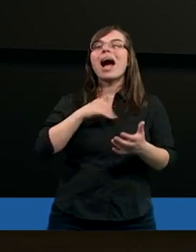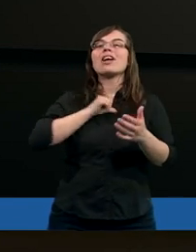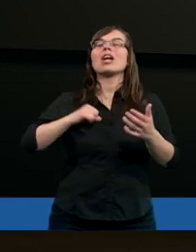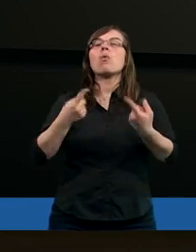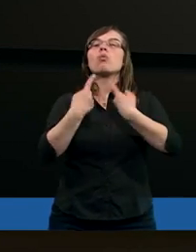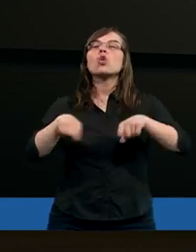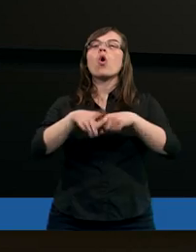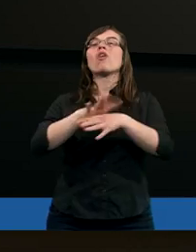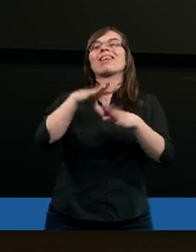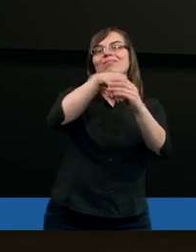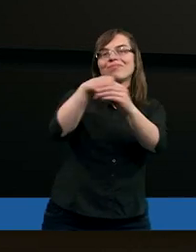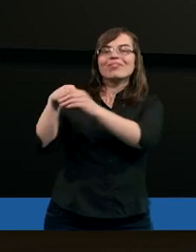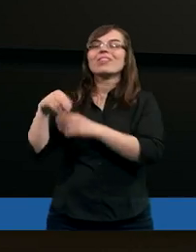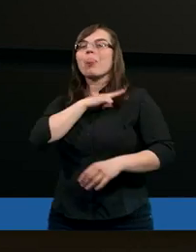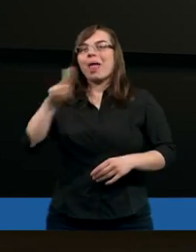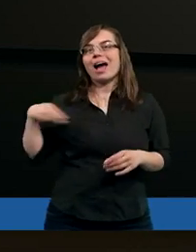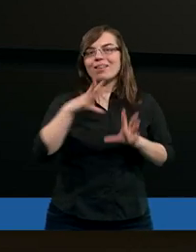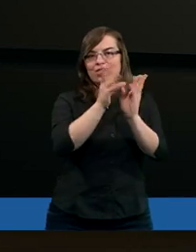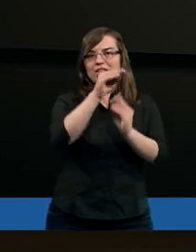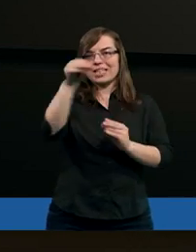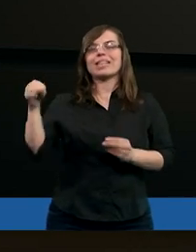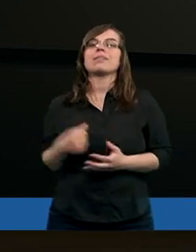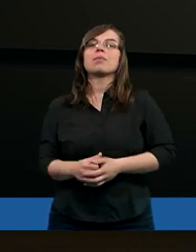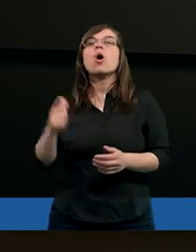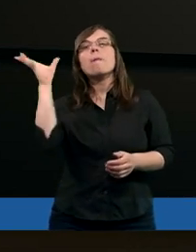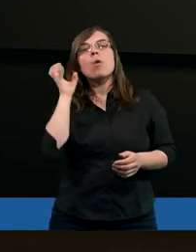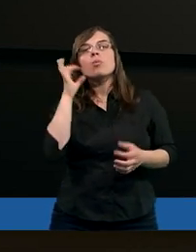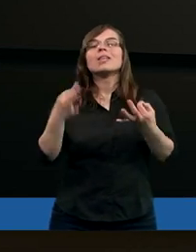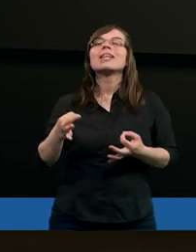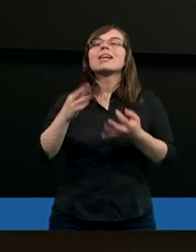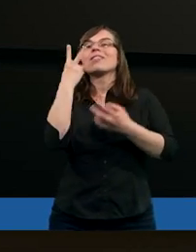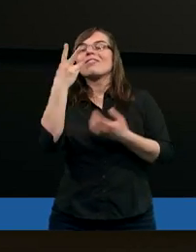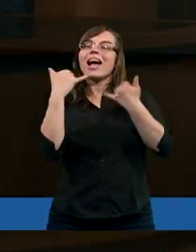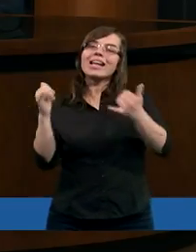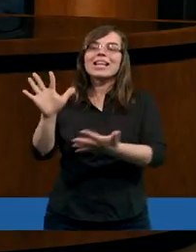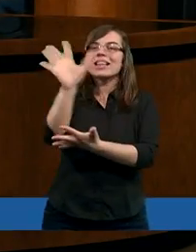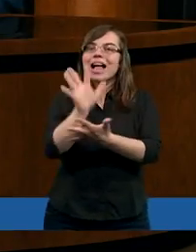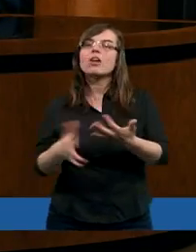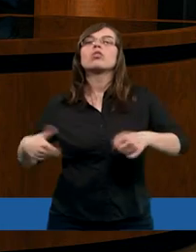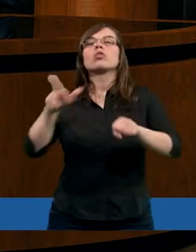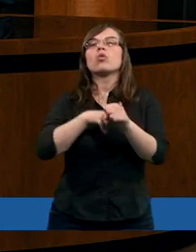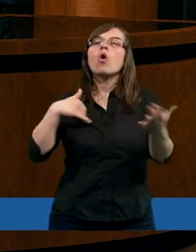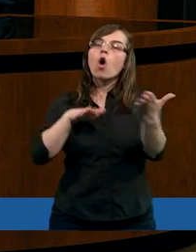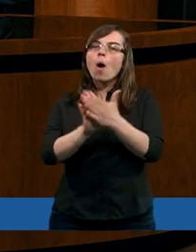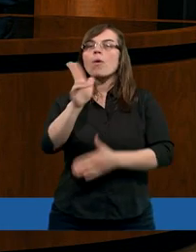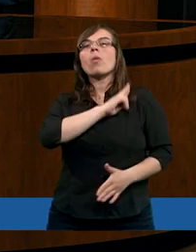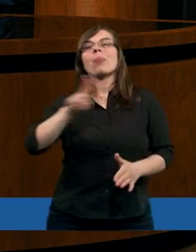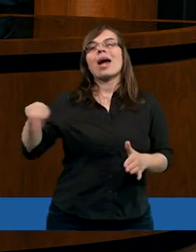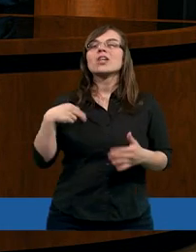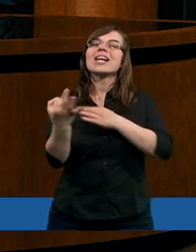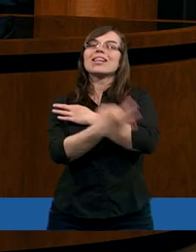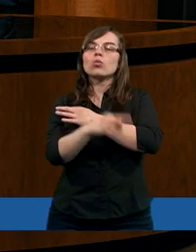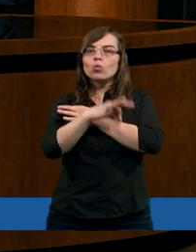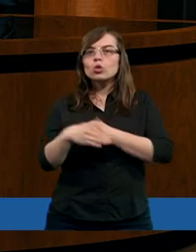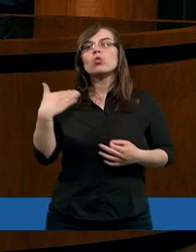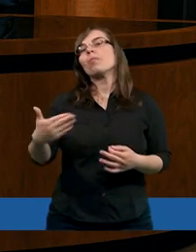w nas. A teraz posłuchajmy dwóch innych tekstów, które rozpoczynają nasze